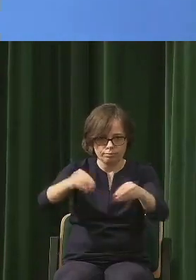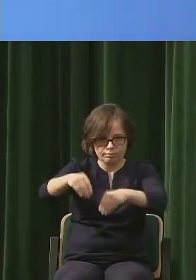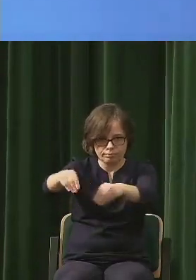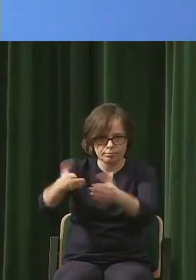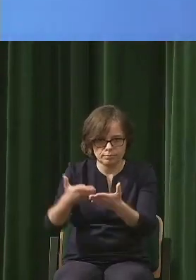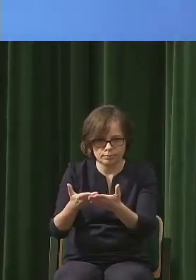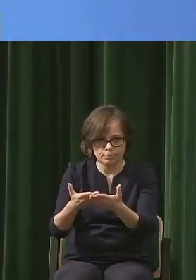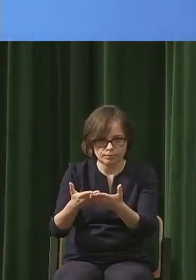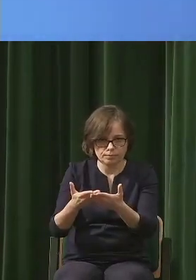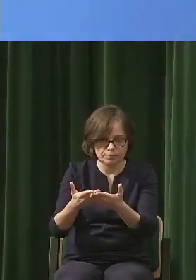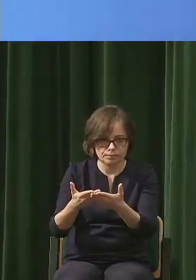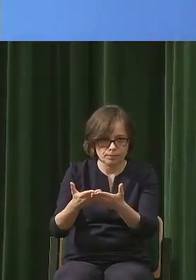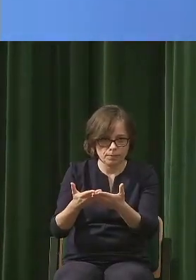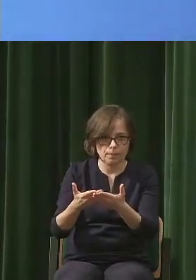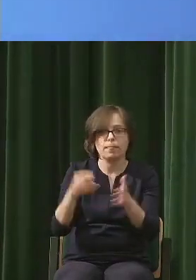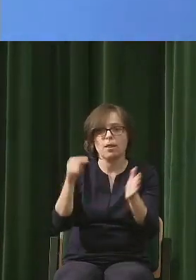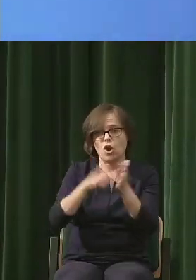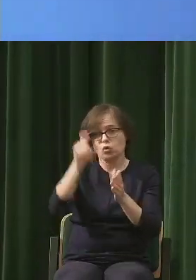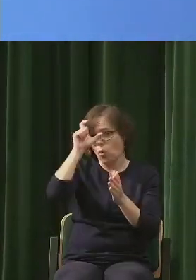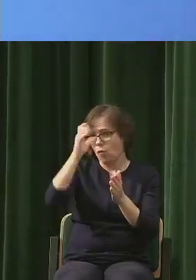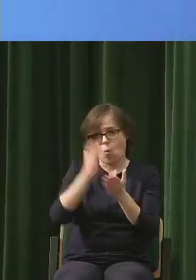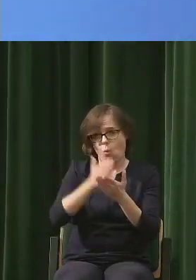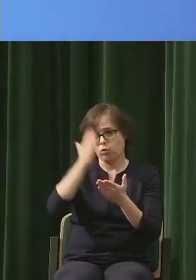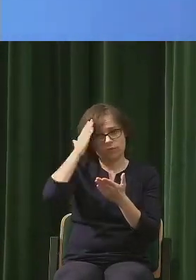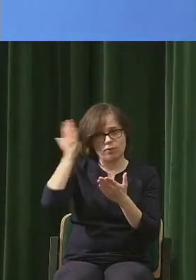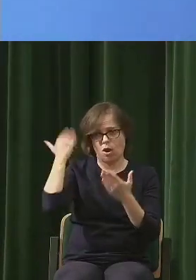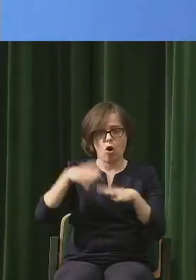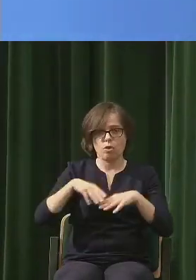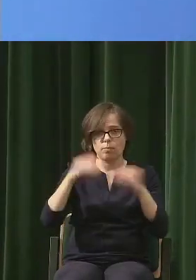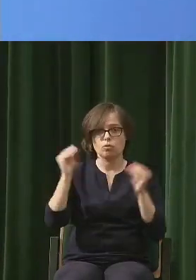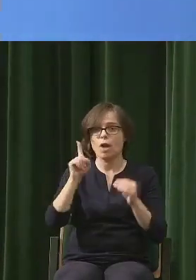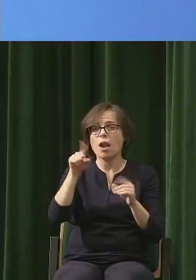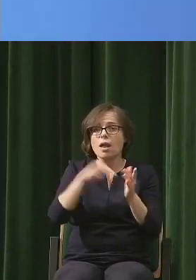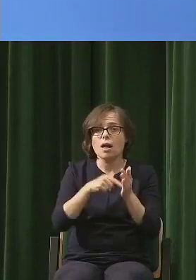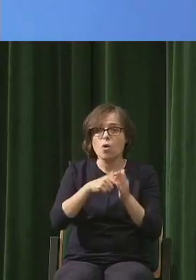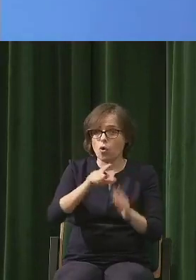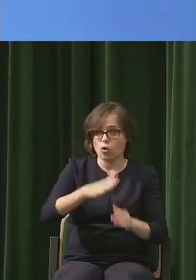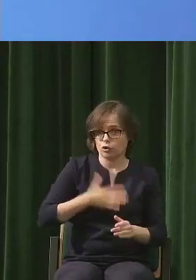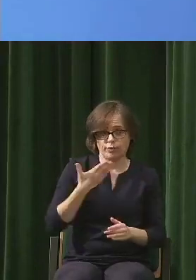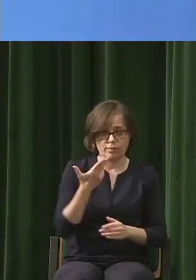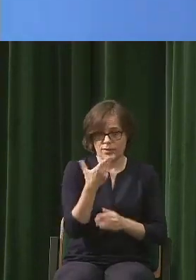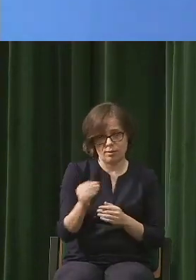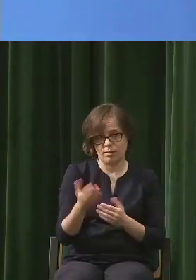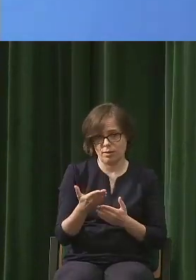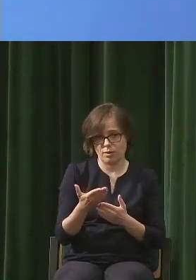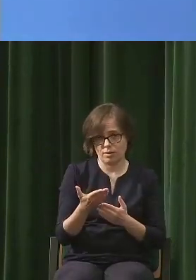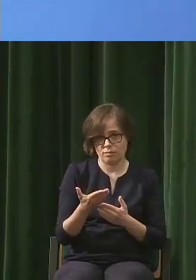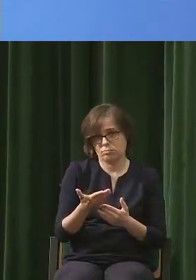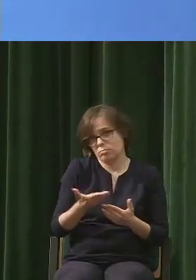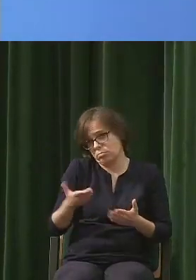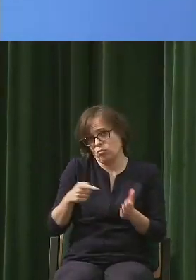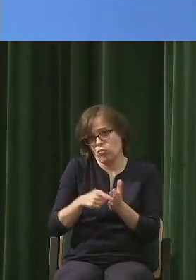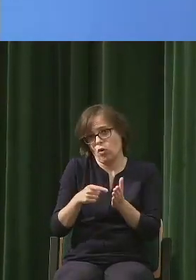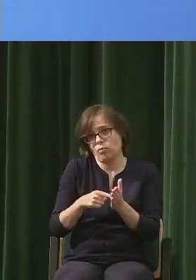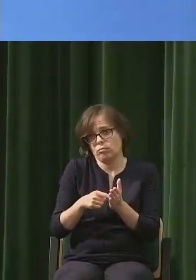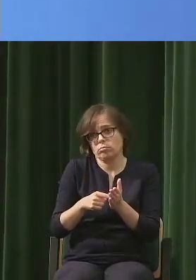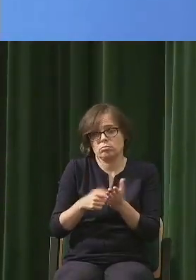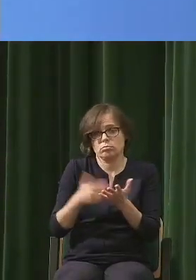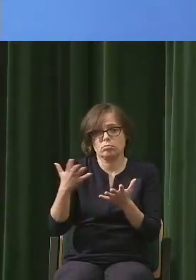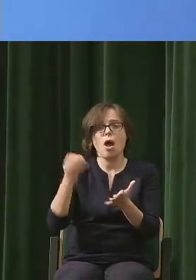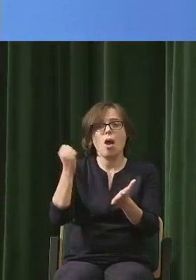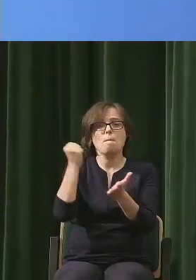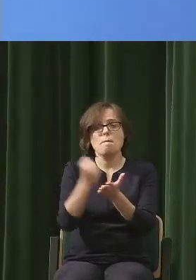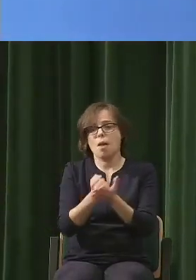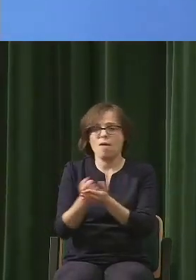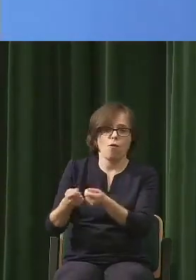ważniejsze według mnie, nie ma w tym nic dziwnego, jest to prawo wspólne dla